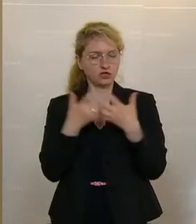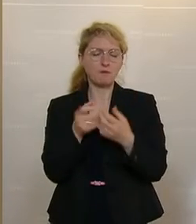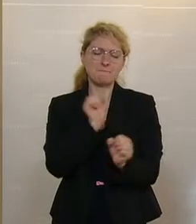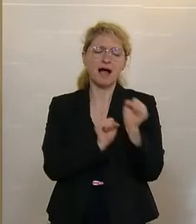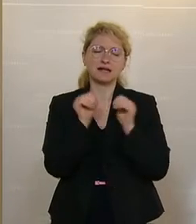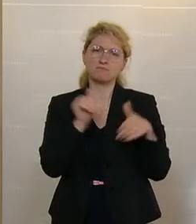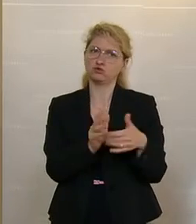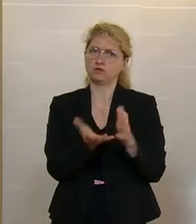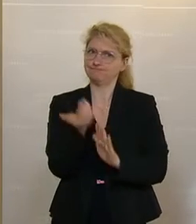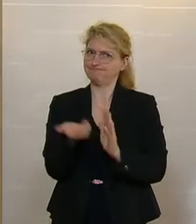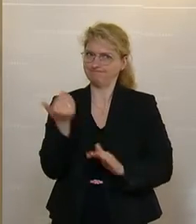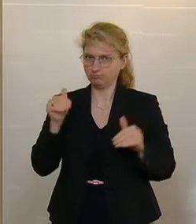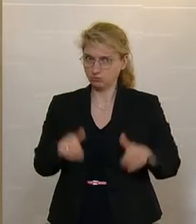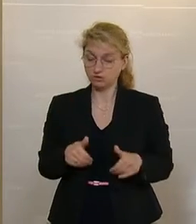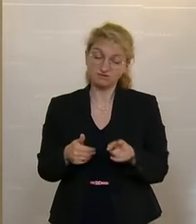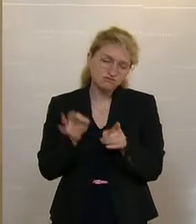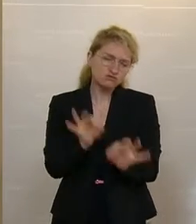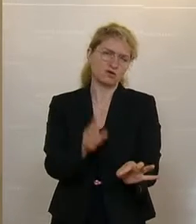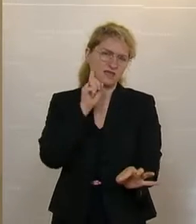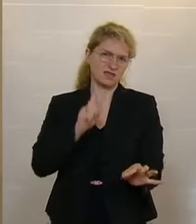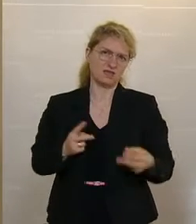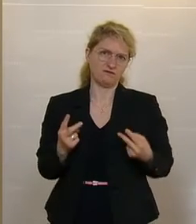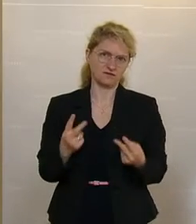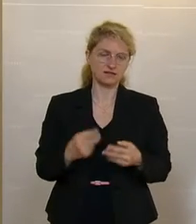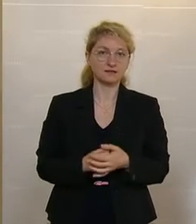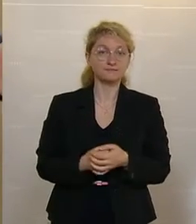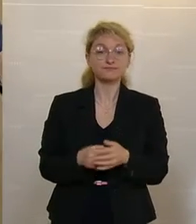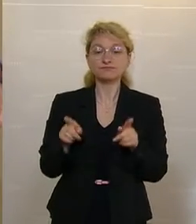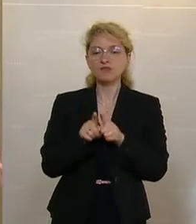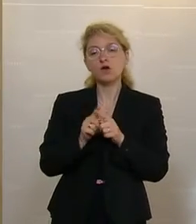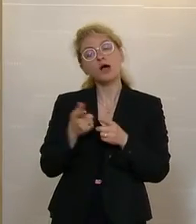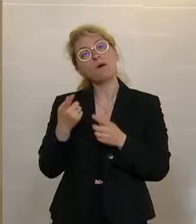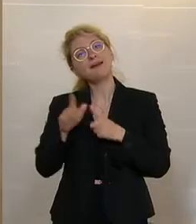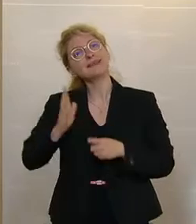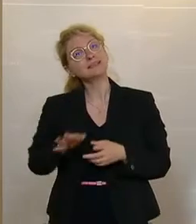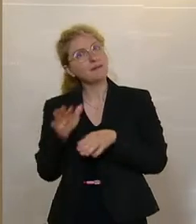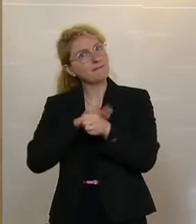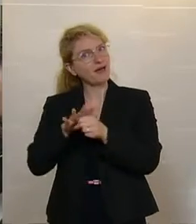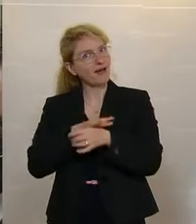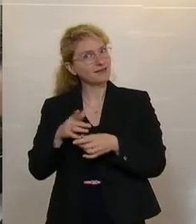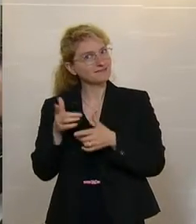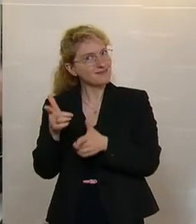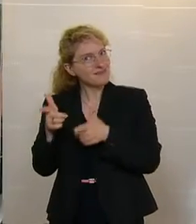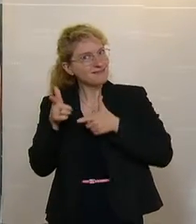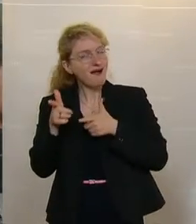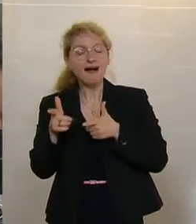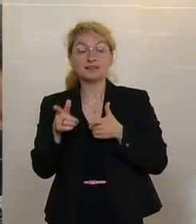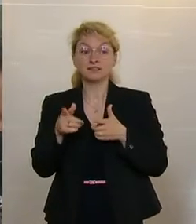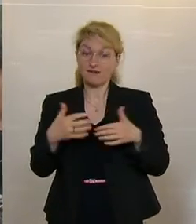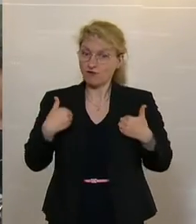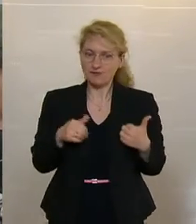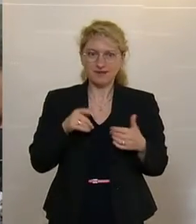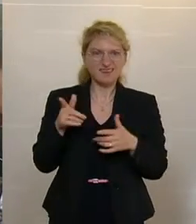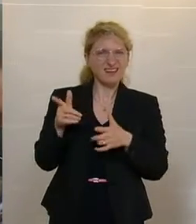behoben werden müssen. Das sind wir den Tieren auch schuldig. Und andererseits auch im Bereich der Jagd, das freut mich auch, dass hier nicht die Jäger als Sündenböcke